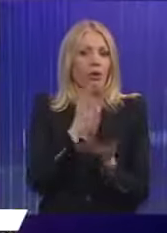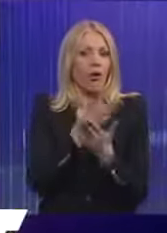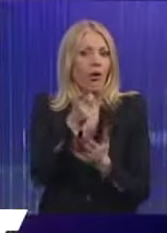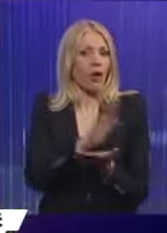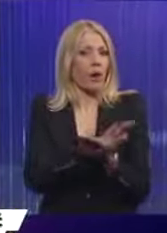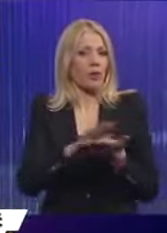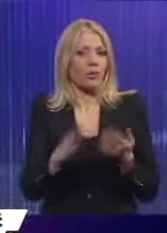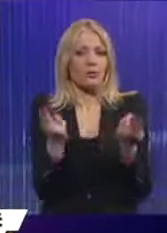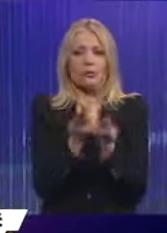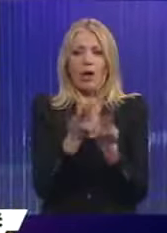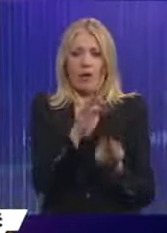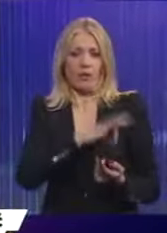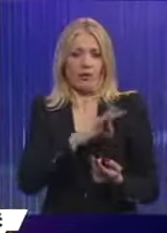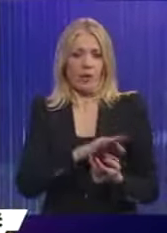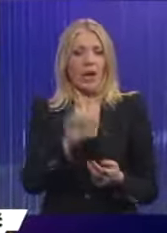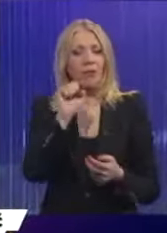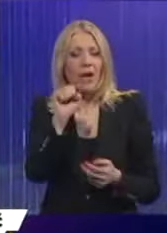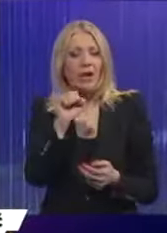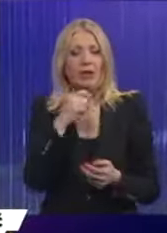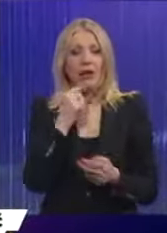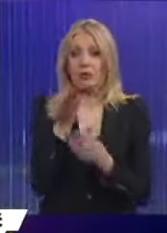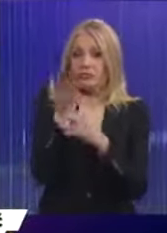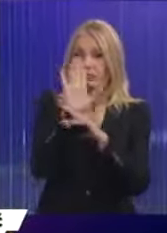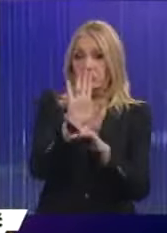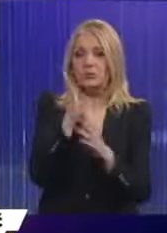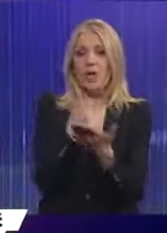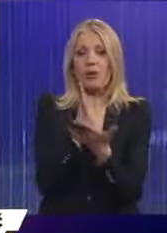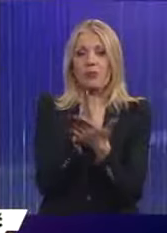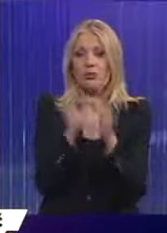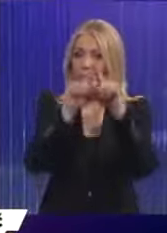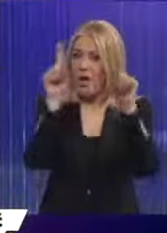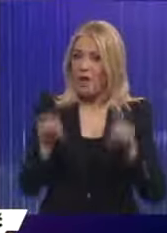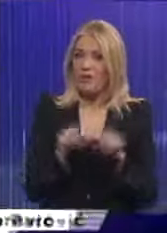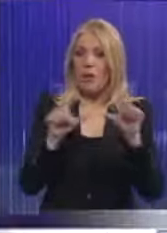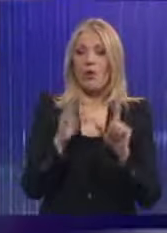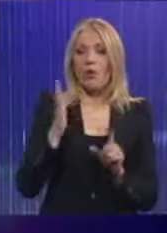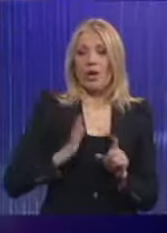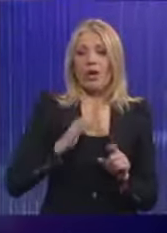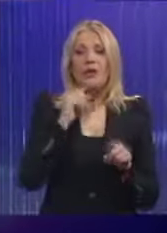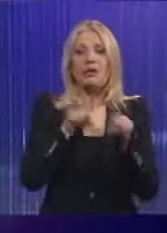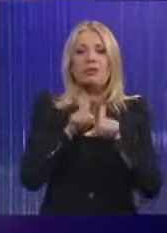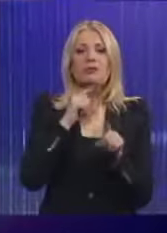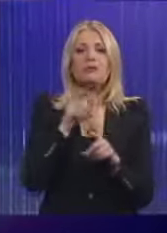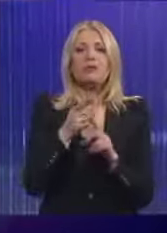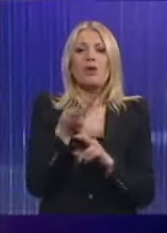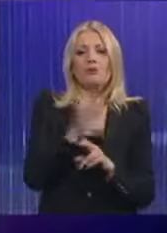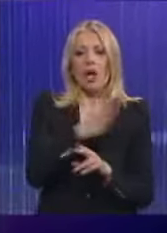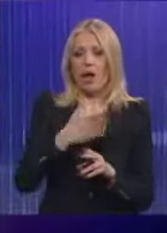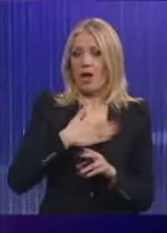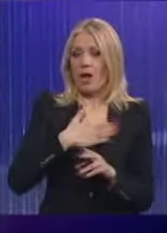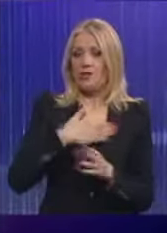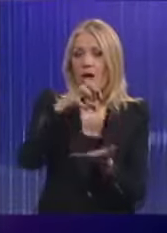prosto kao funkcioner partije delegirana da bude na listi u gradu i isto tako izabrana da bude na našoj